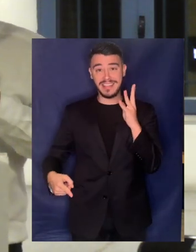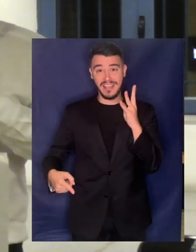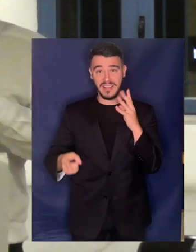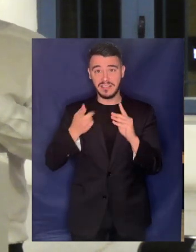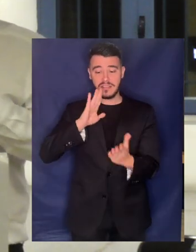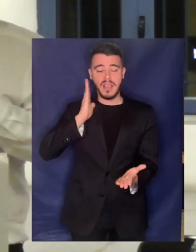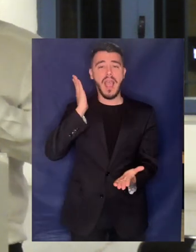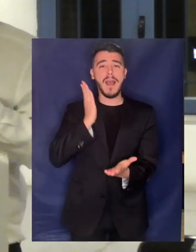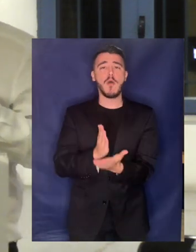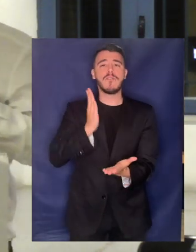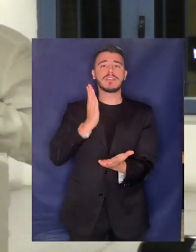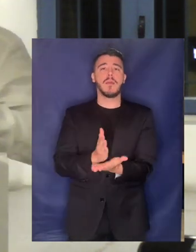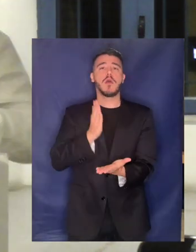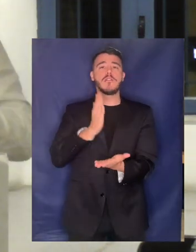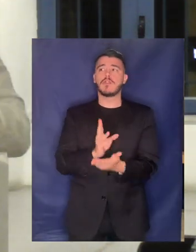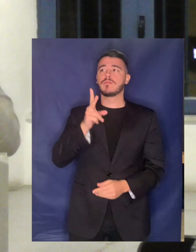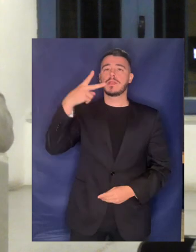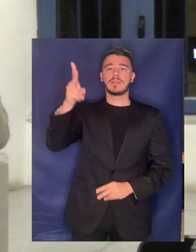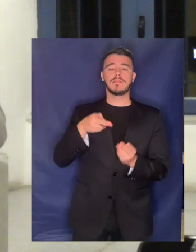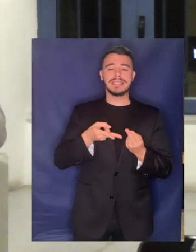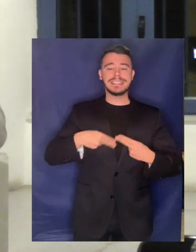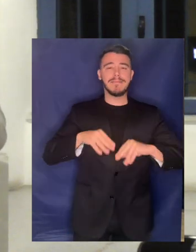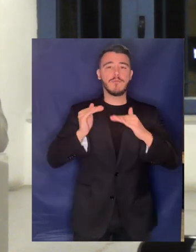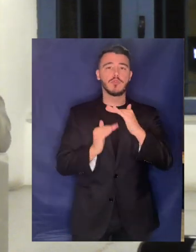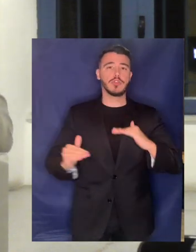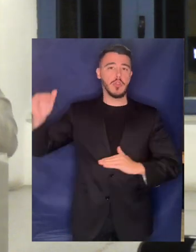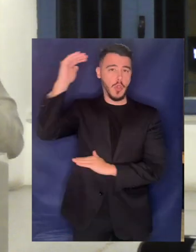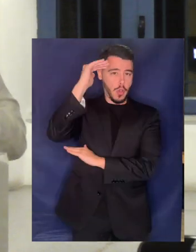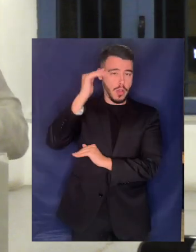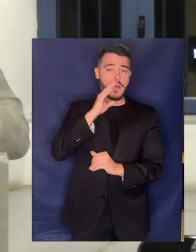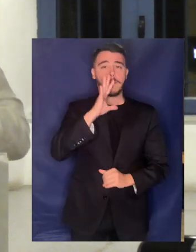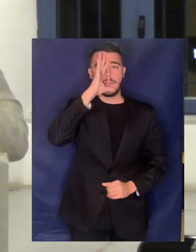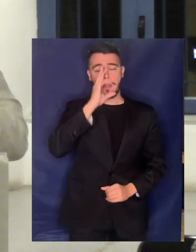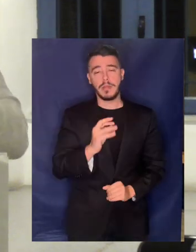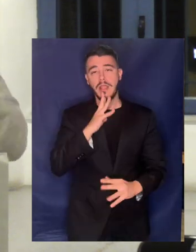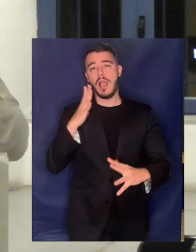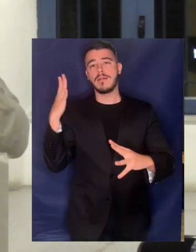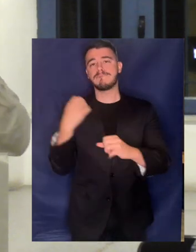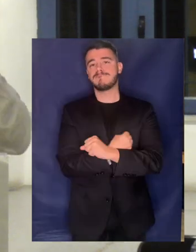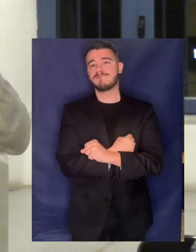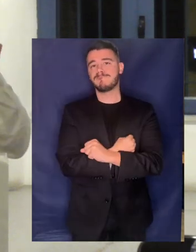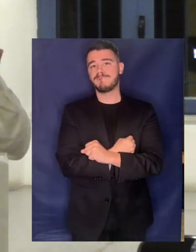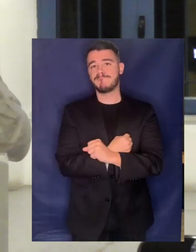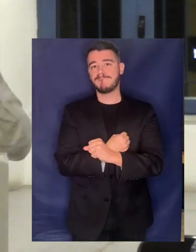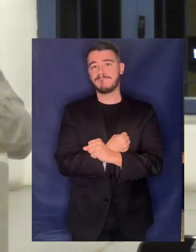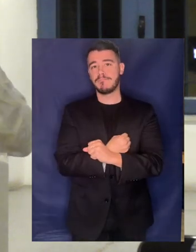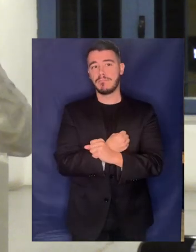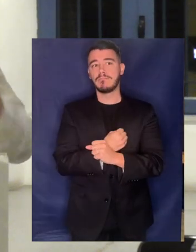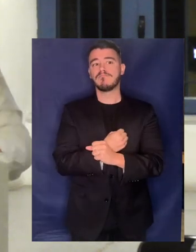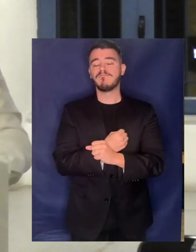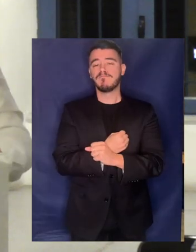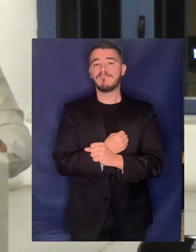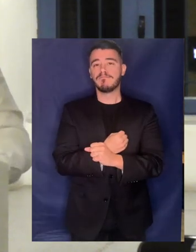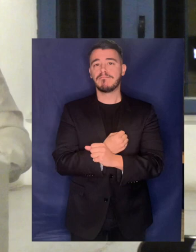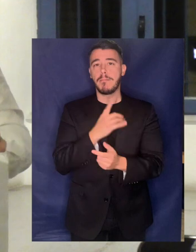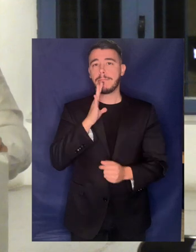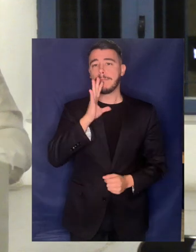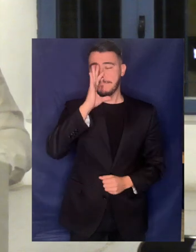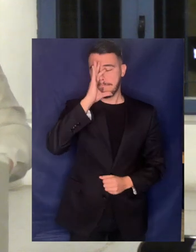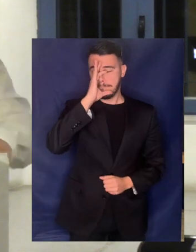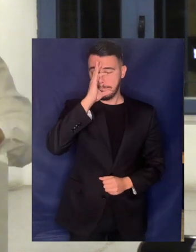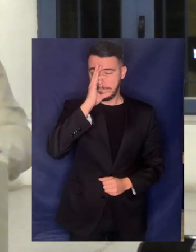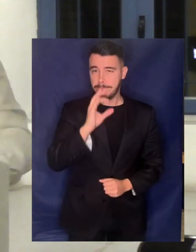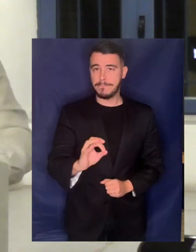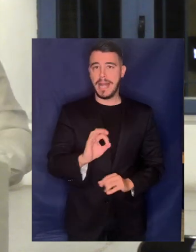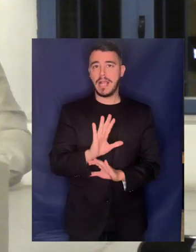πραγματικά είναι ένα πλέγμα είναι ένα νομικό και εκτιμένο μιλάμε για μια όχι απολύτη μια διασφάλιση των δικημάτων